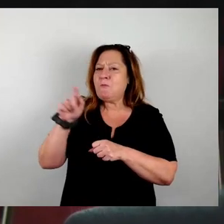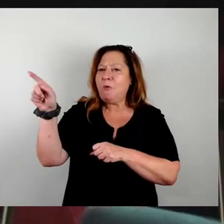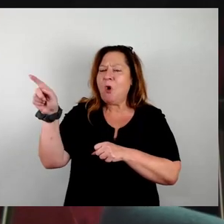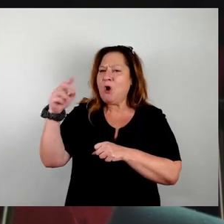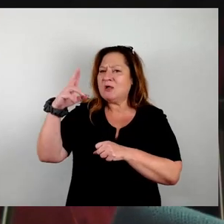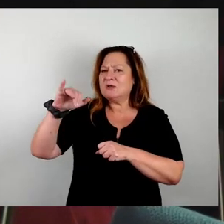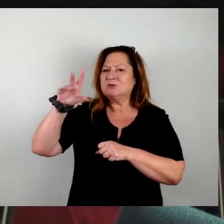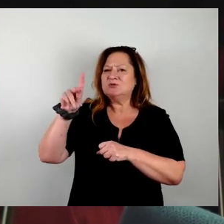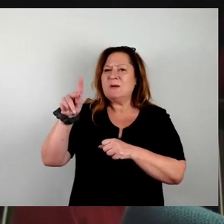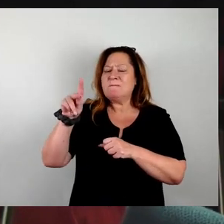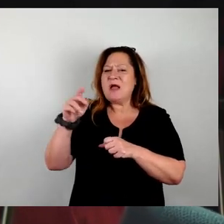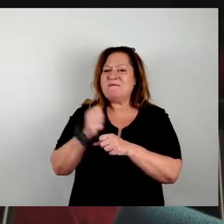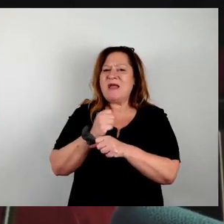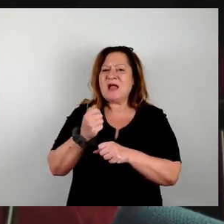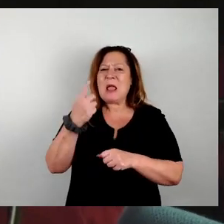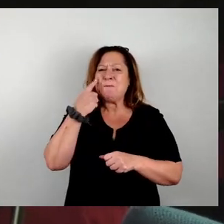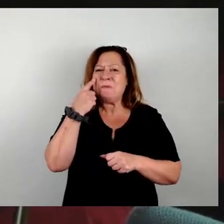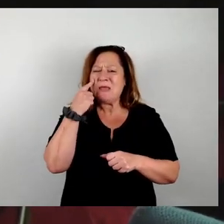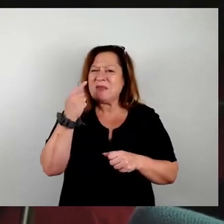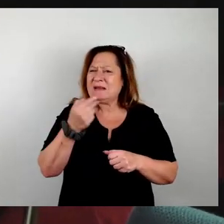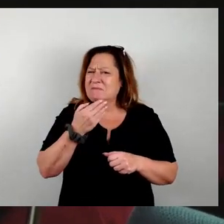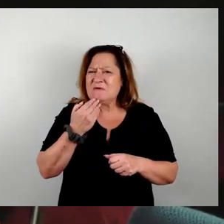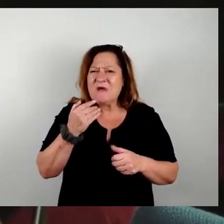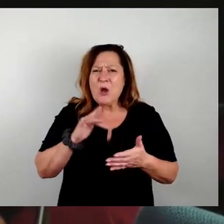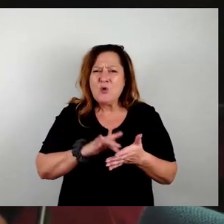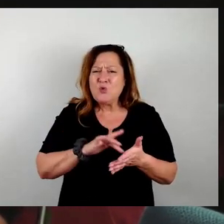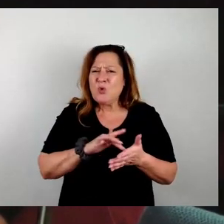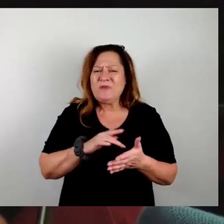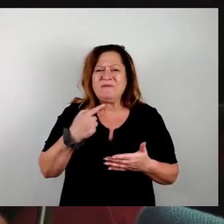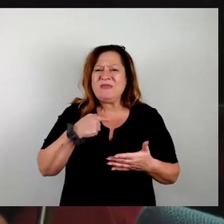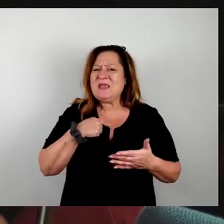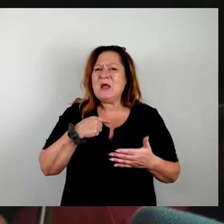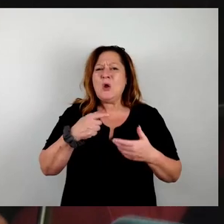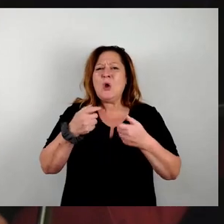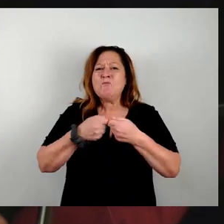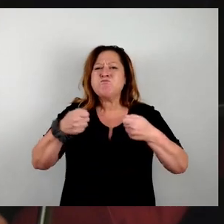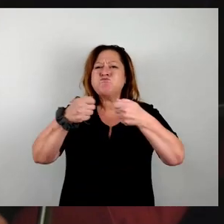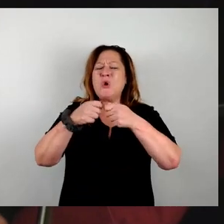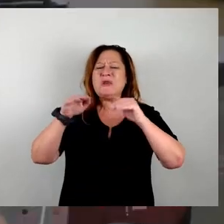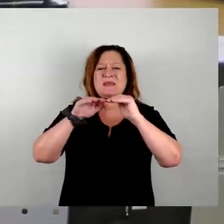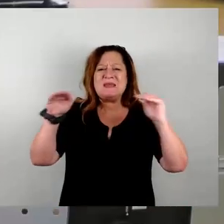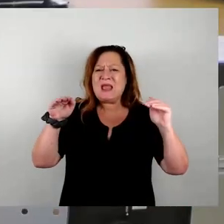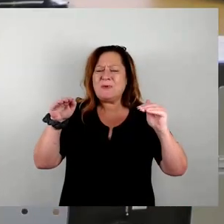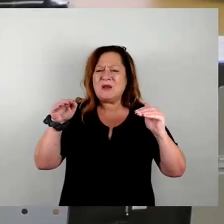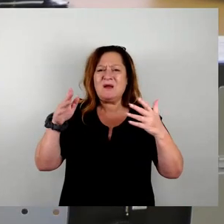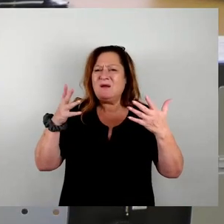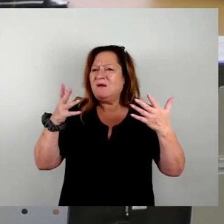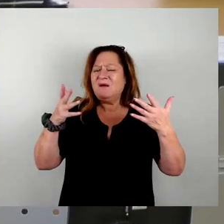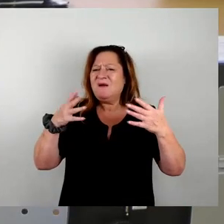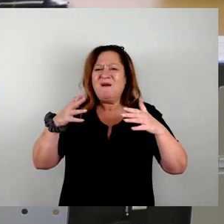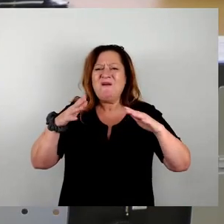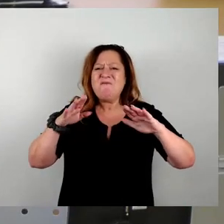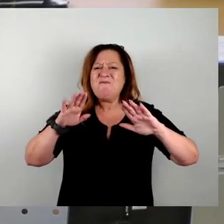Sie haben da zurzeit überhaupt keinen Grund. Sie haben sich derartig verrannt auf der Bundesebene, dass es noch gar nicht absehbar ist, wo wir jetzt eigentlich dort wieder